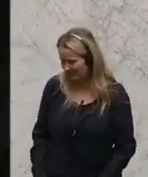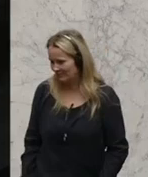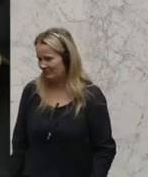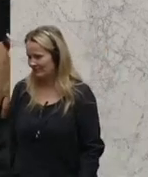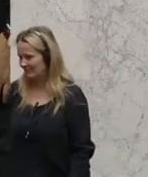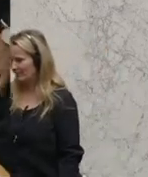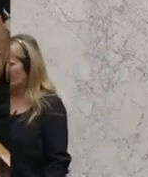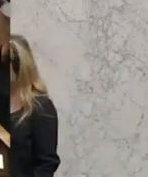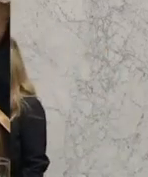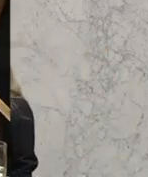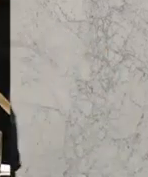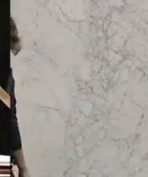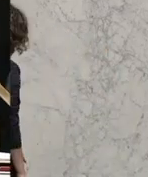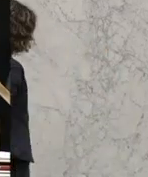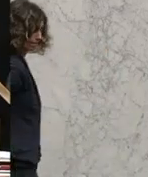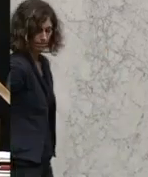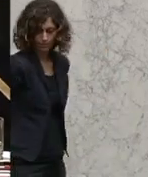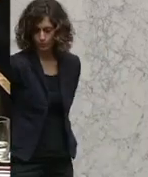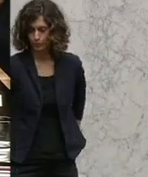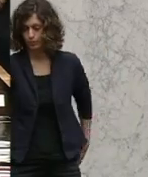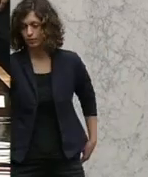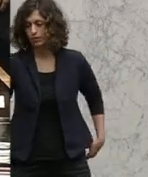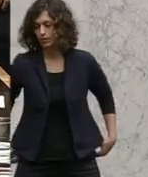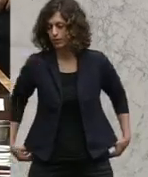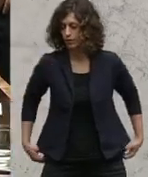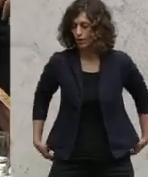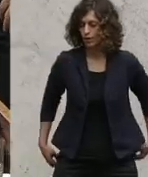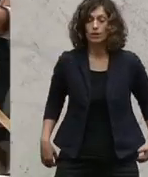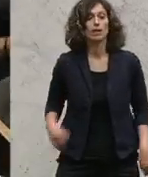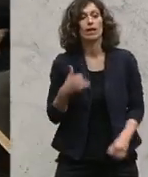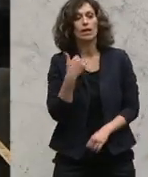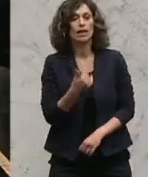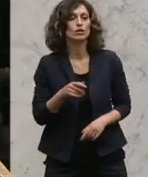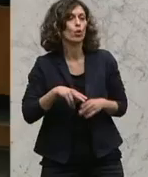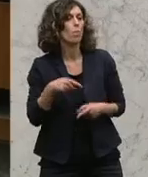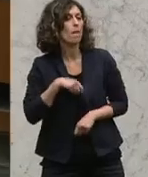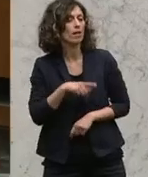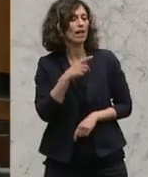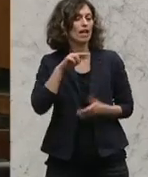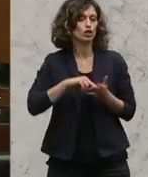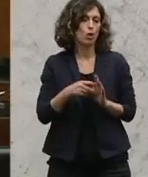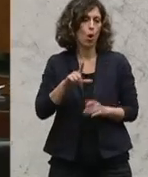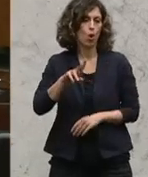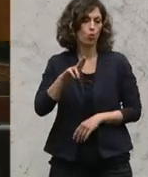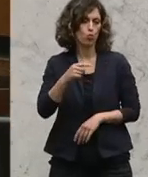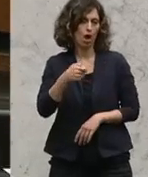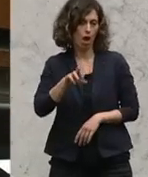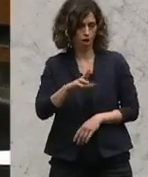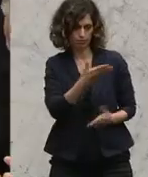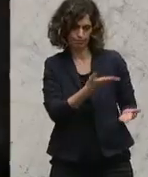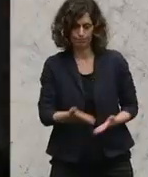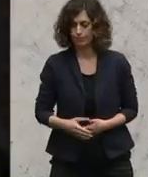Sicherheitssprecher Otto Pindl von der SPÖ, ein bekennender Großkoalitionär, ist sicher, dass die Zusammenarbeit mit dem neuen